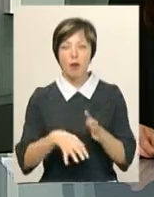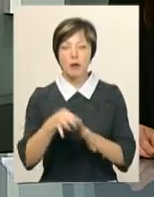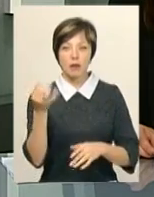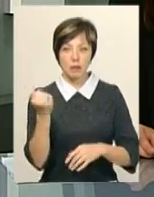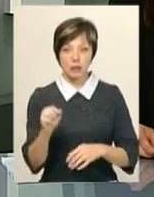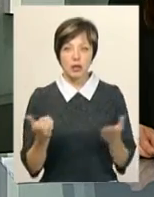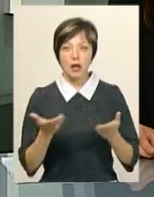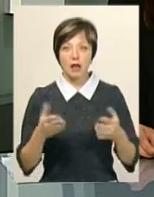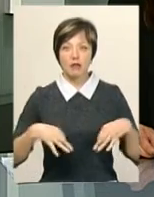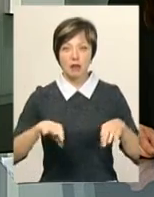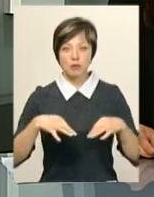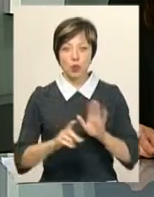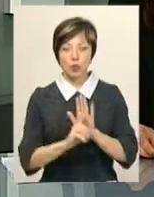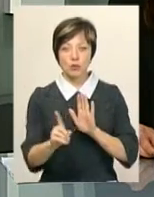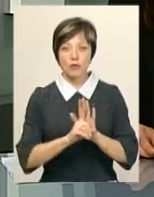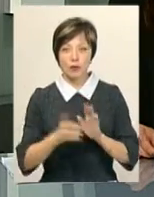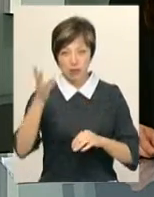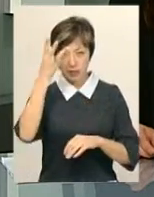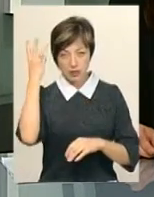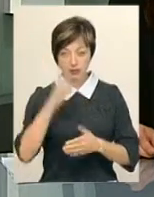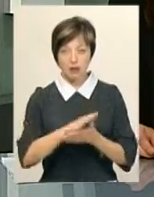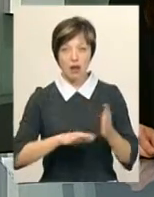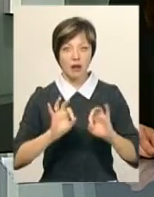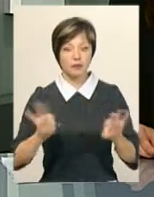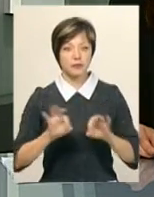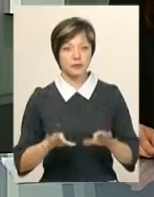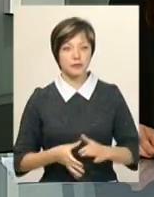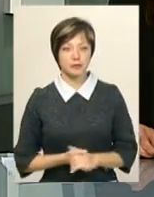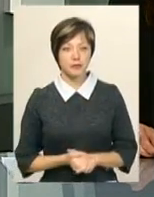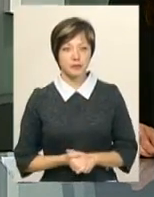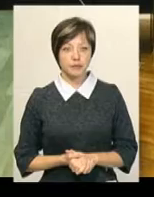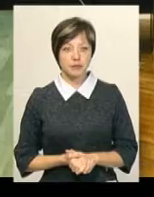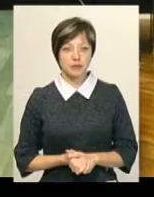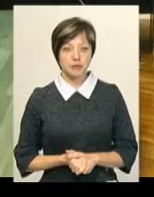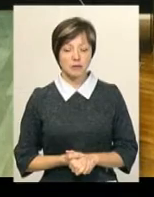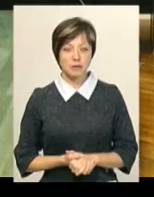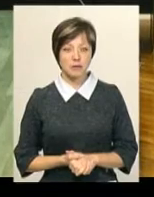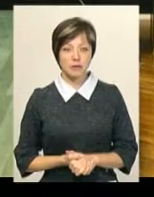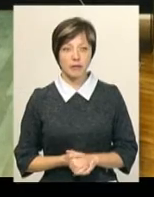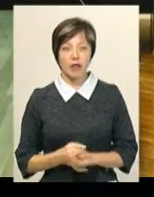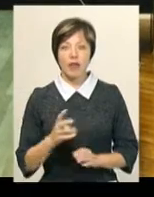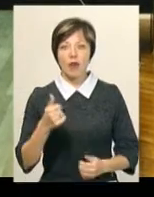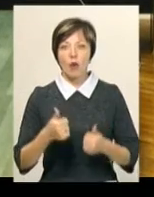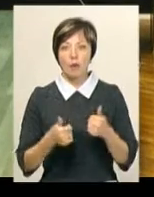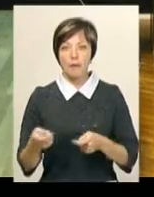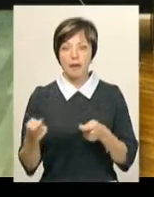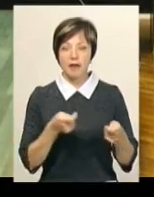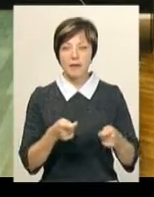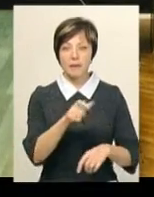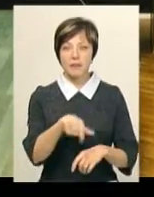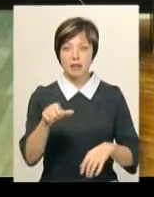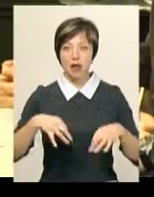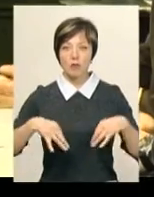переможців і який транспорт курсуватиме обласним центром – далі у сюжеті. На конкурс з перевезення пасажирів на